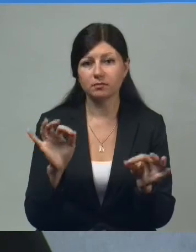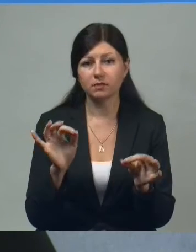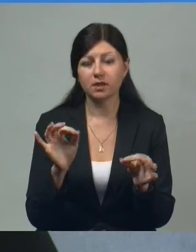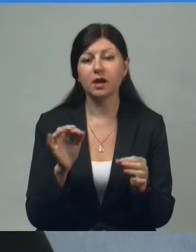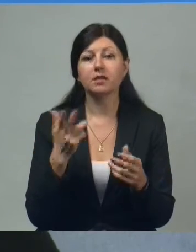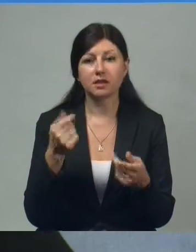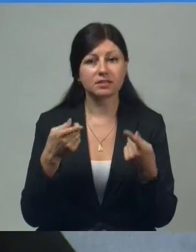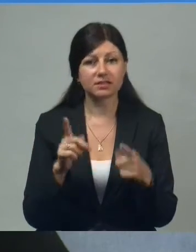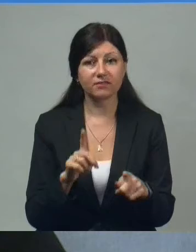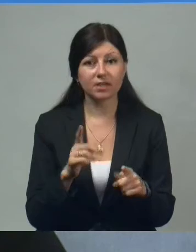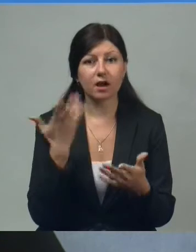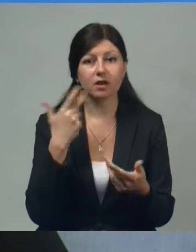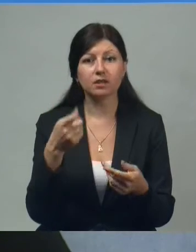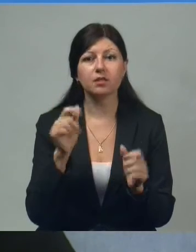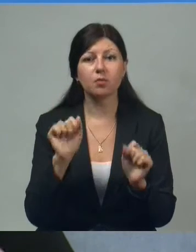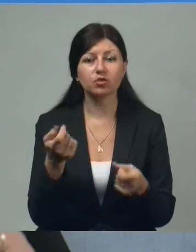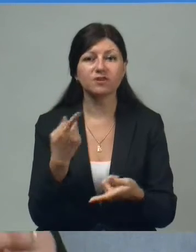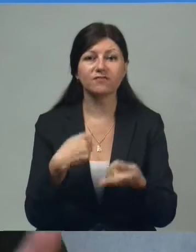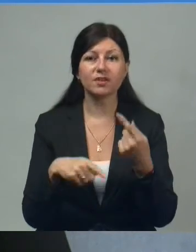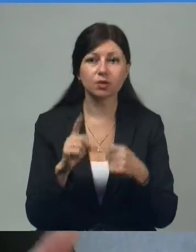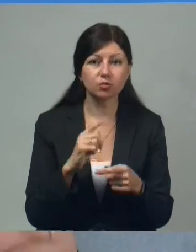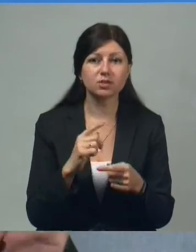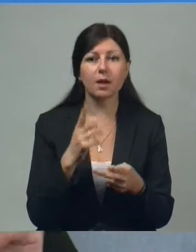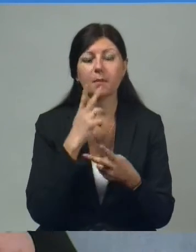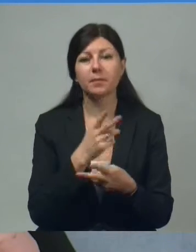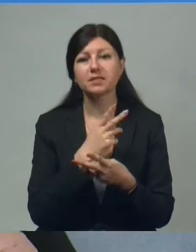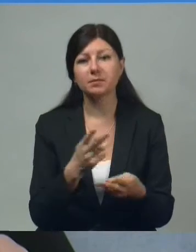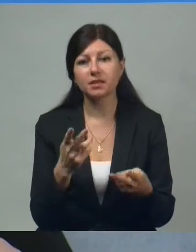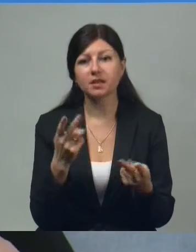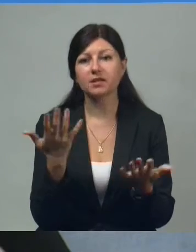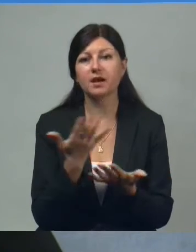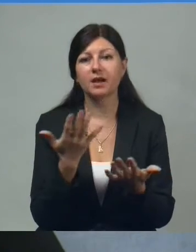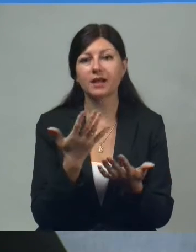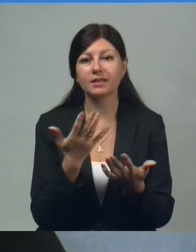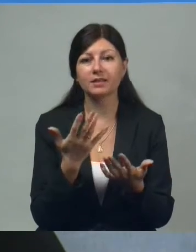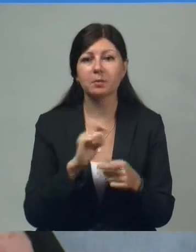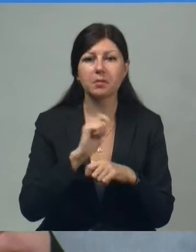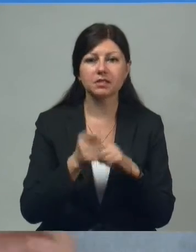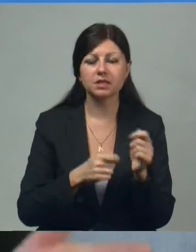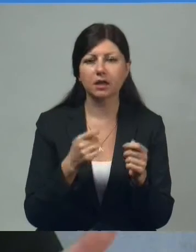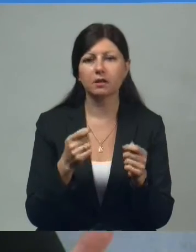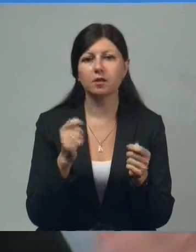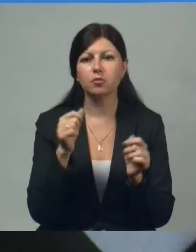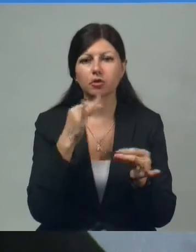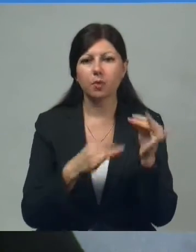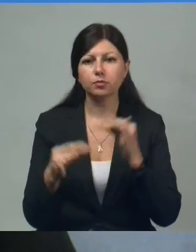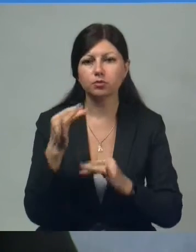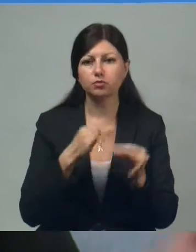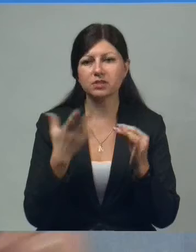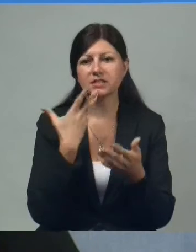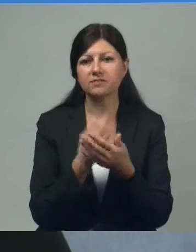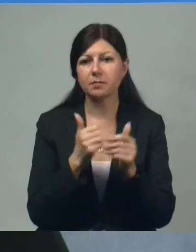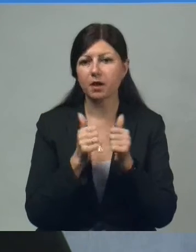действительно, когда ты можешь вернуться, посмотреть какие-то материалы, когда ты можешь обсудить со своими